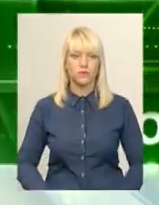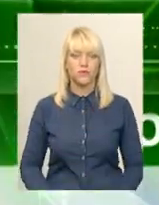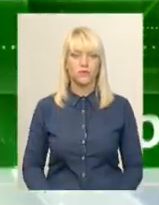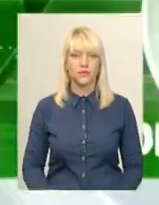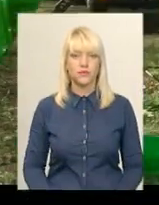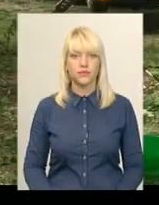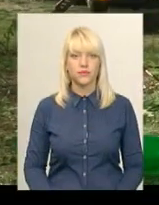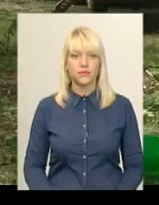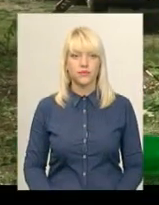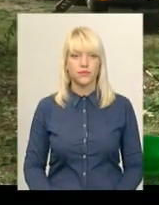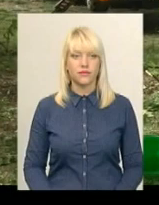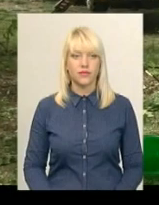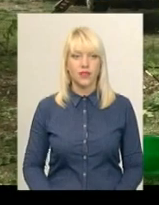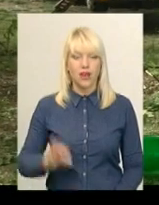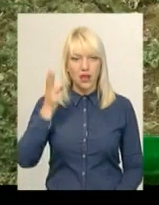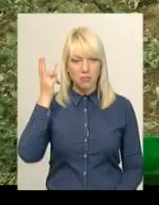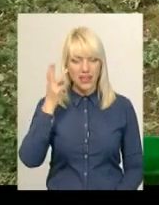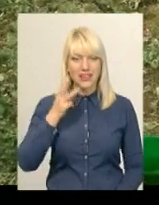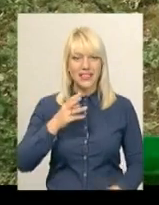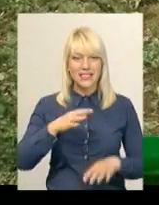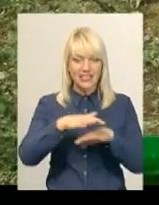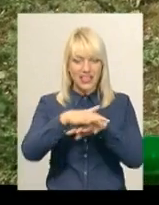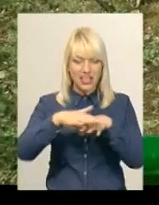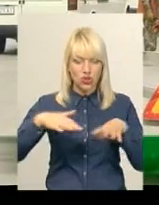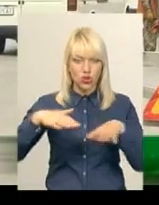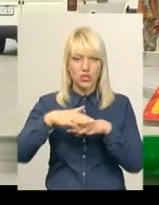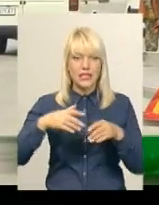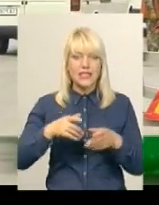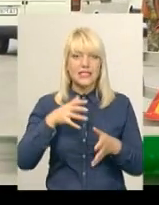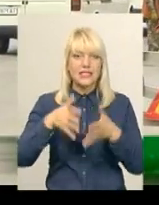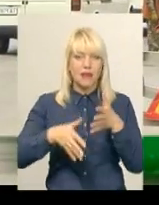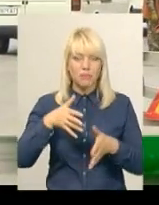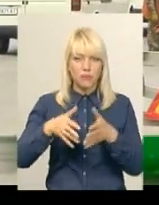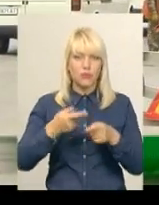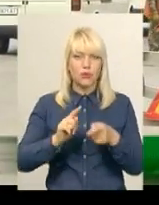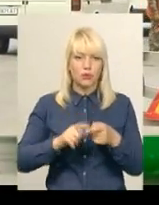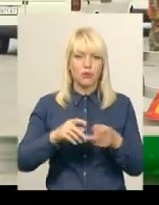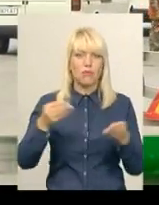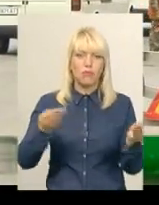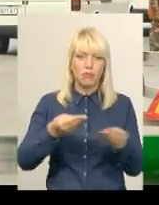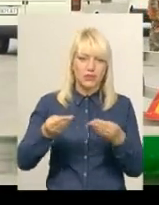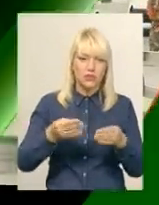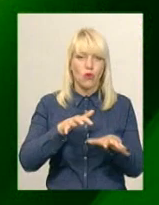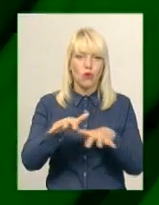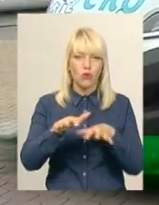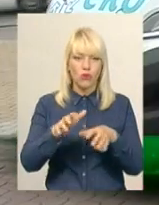Музика Хмельницькі дощеприймальники забиті корінням дерев та піском. Чи збираються їх ремонтувати?